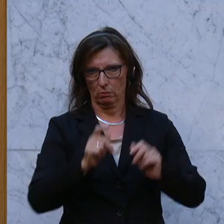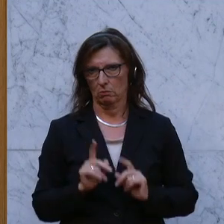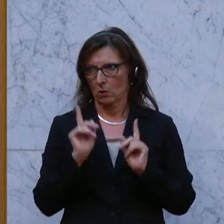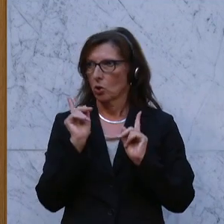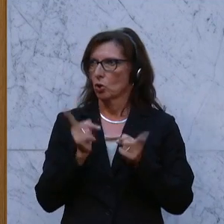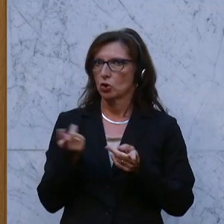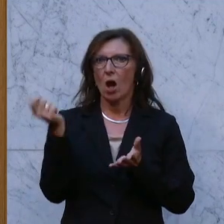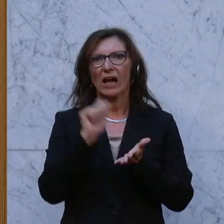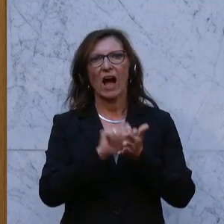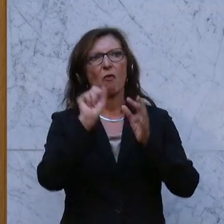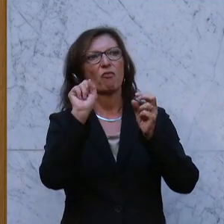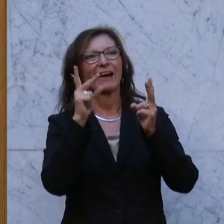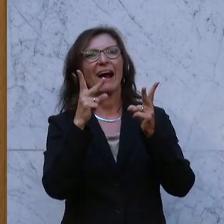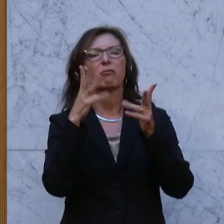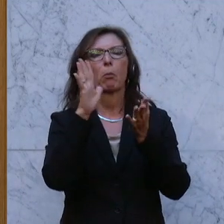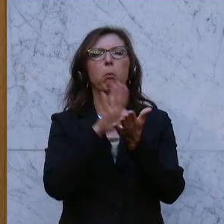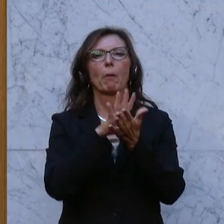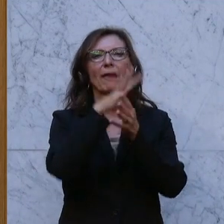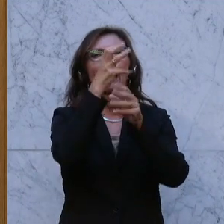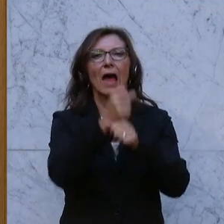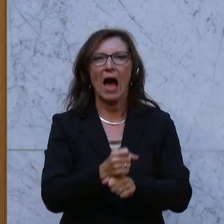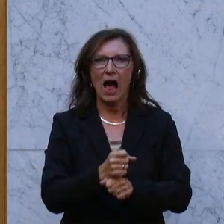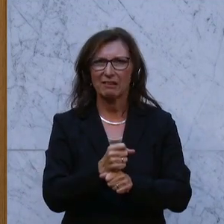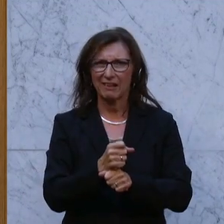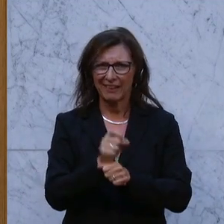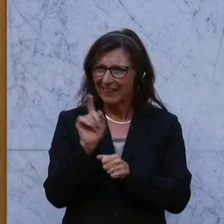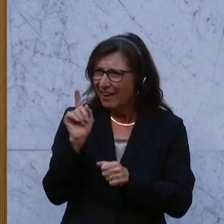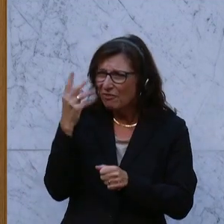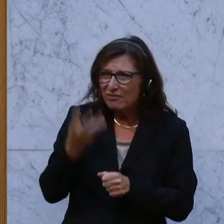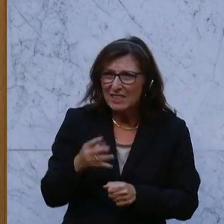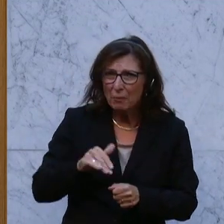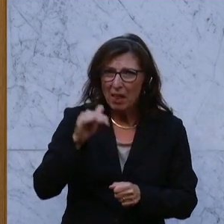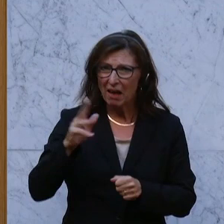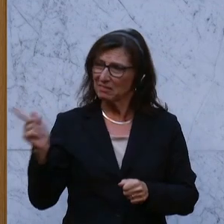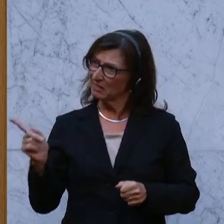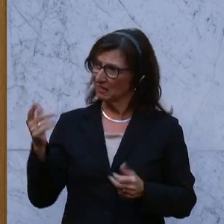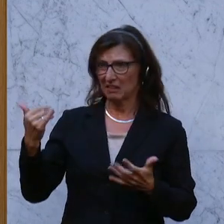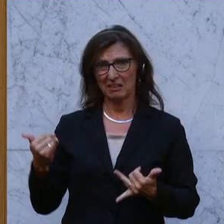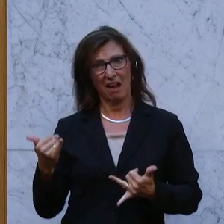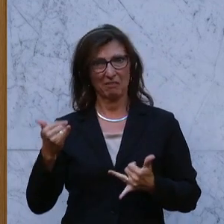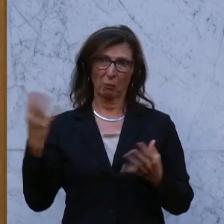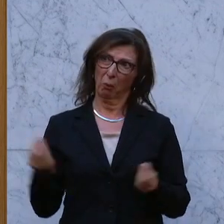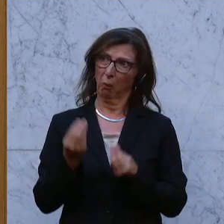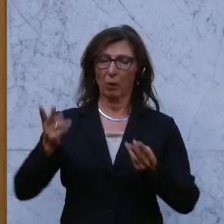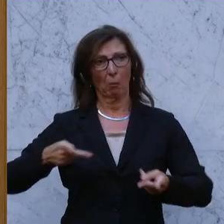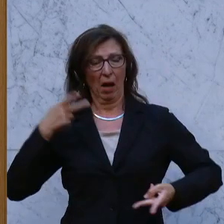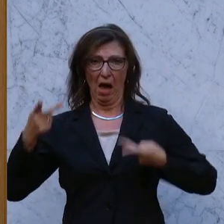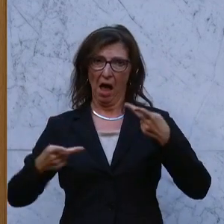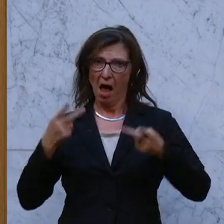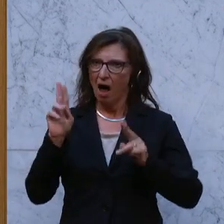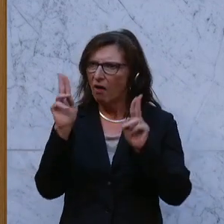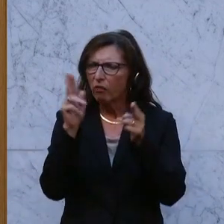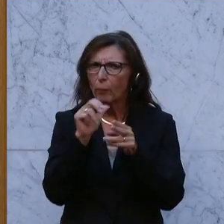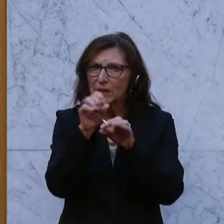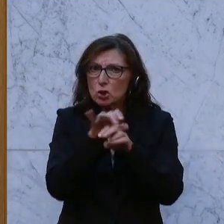künstlich am Leben zu erhalten, damit brüsten Sie sich? Also ich frage mich wirklich, warum nicht strukturelle